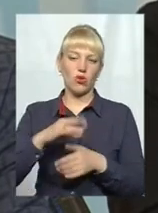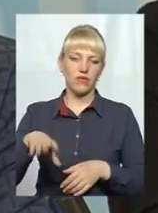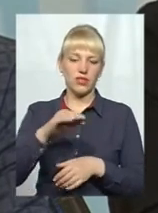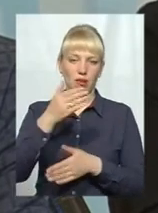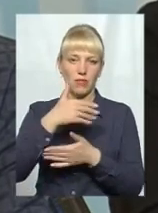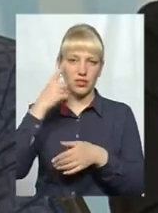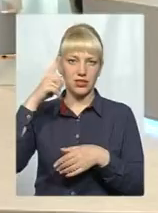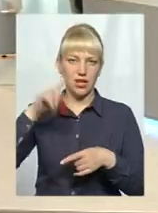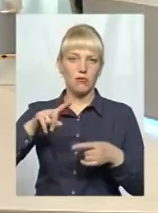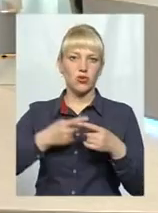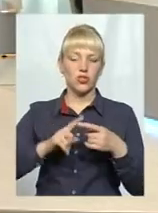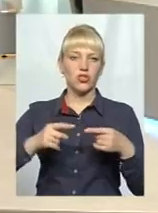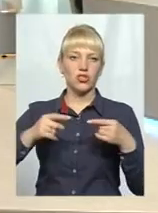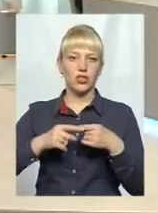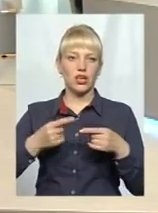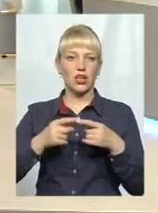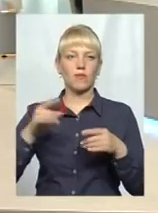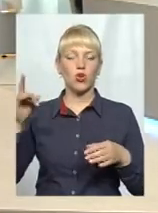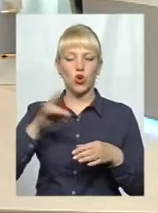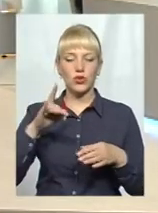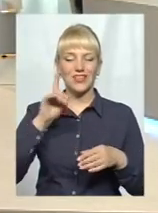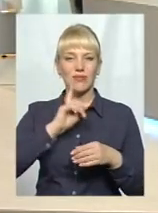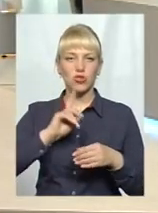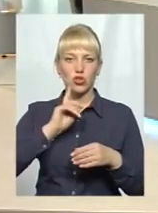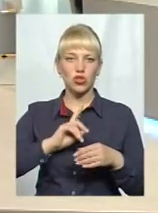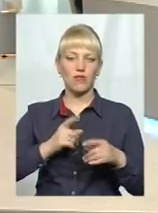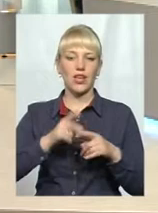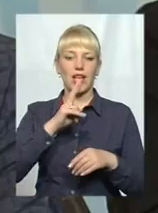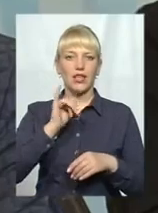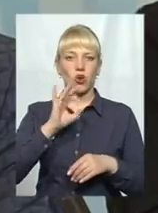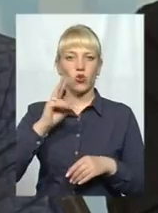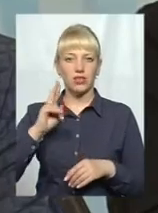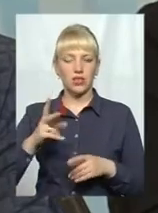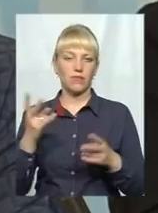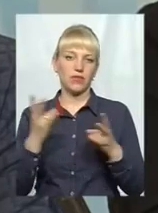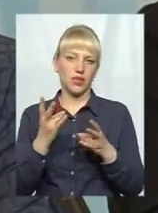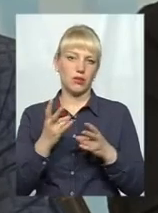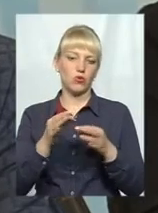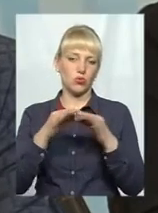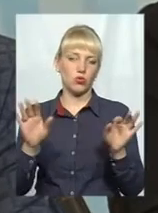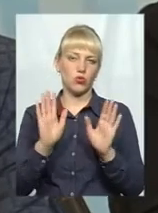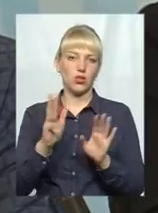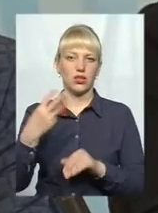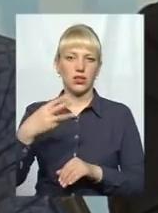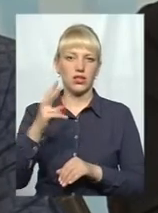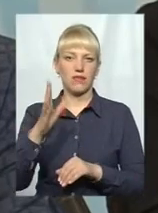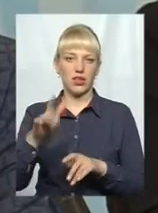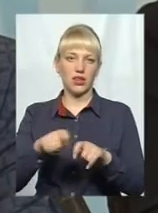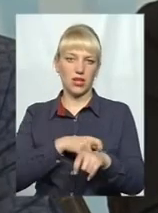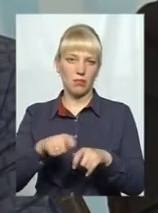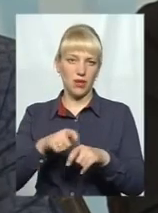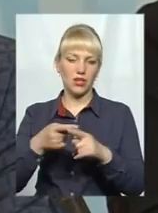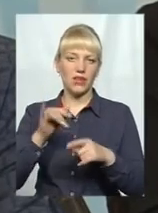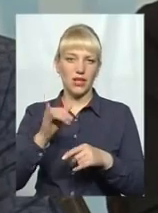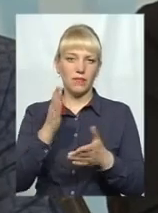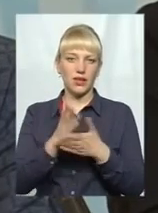чітко з розмірами тимчасових споруд, так званих кіосків, допускається до 30 метрів квадратних, відповідно. І